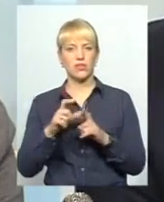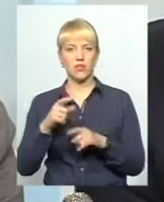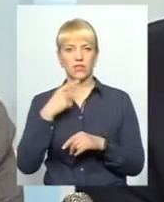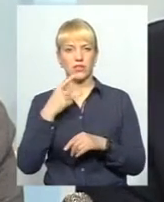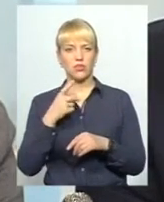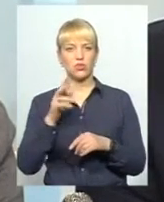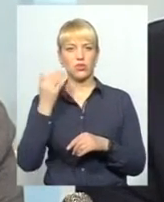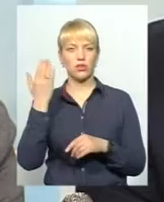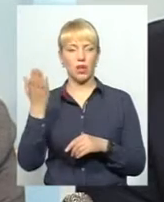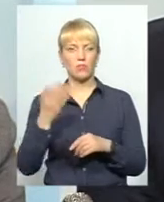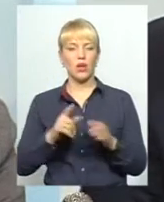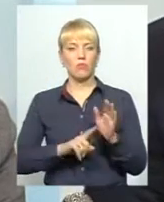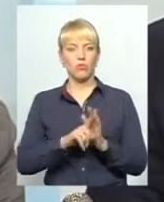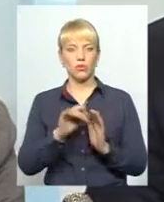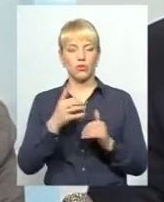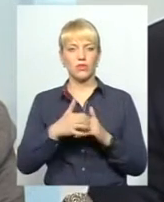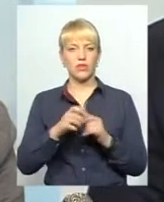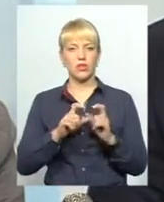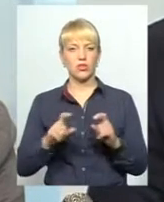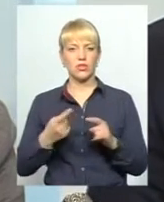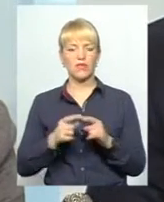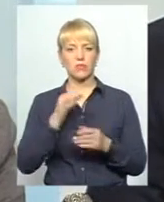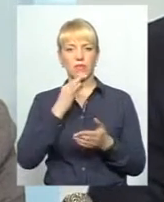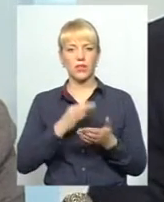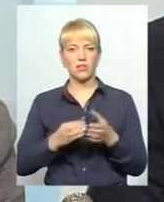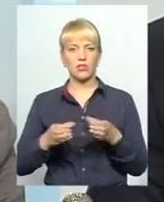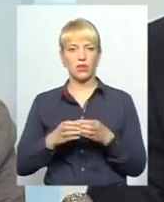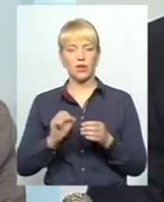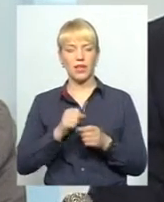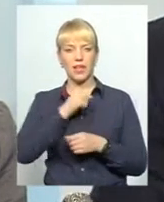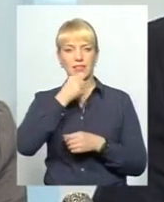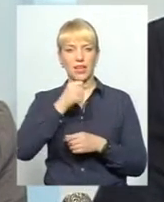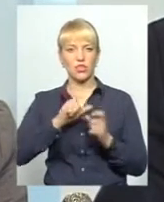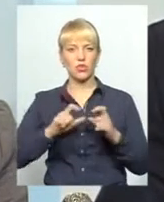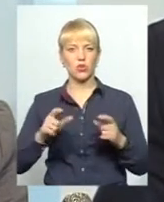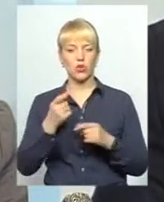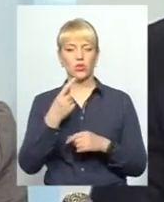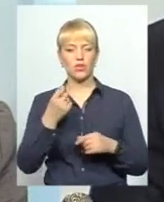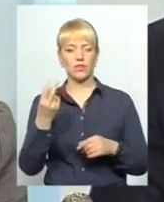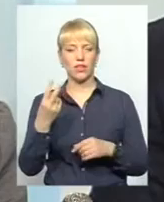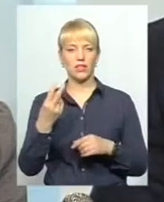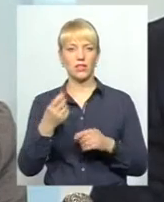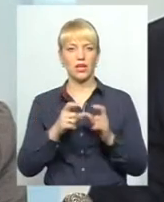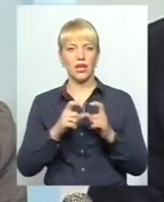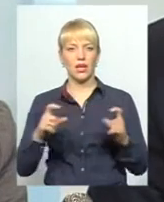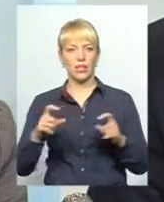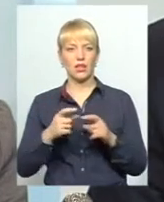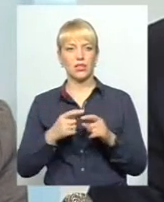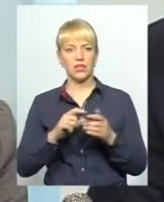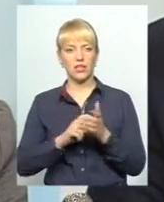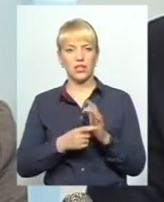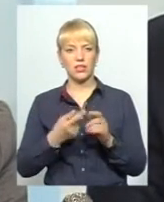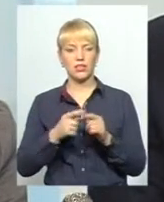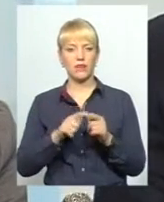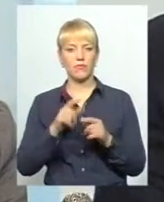початкова і середня школа – це відповідальність громади, а старша школа, де 10, 11, 12 клас – це відповідальність района.